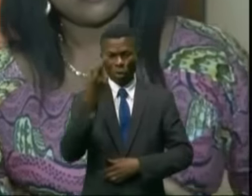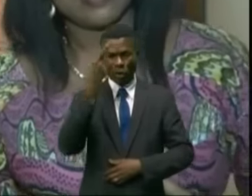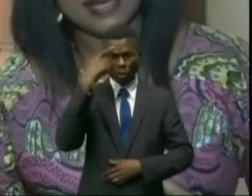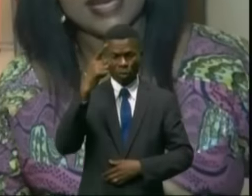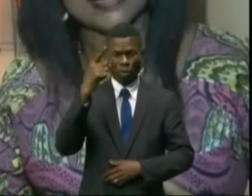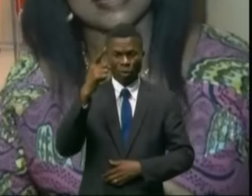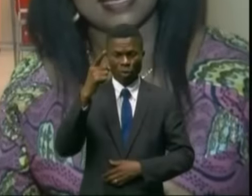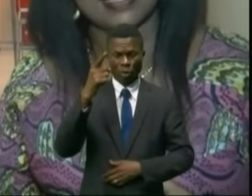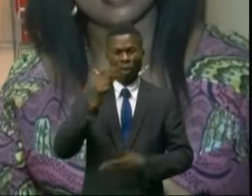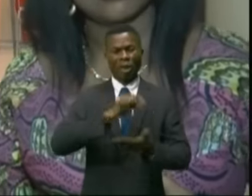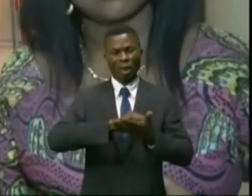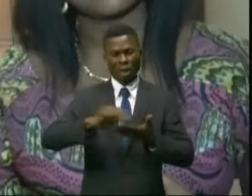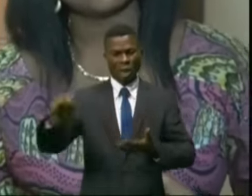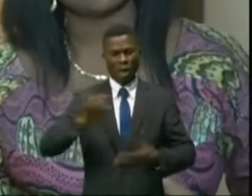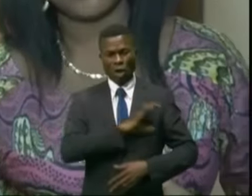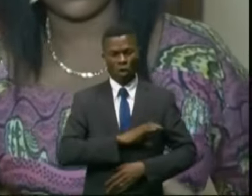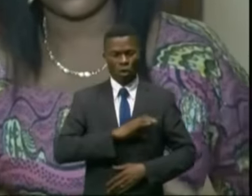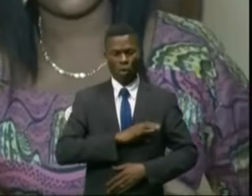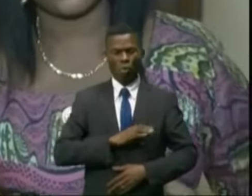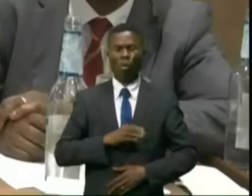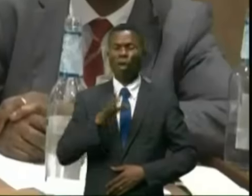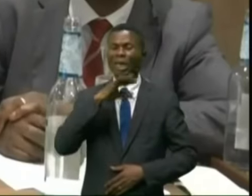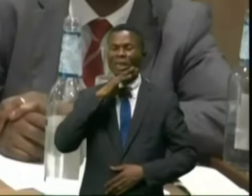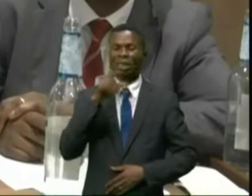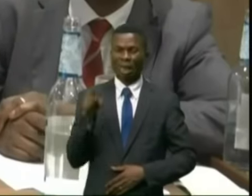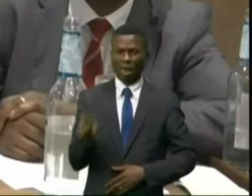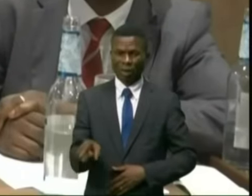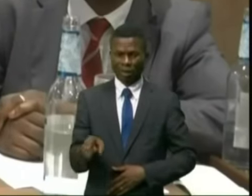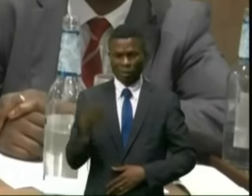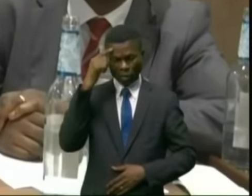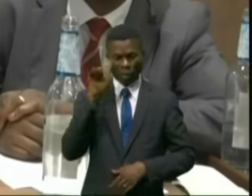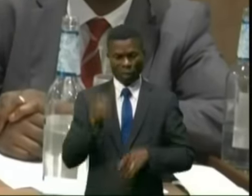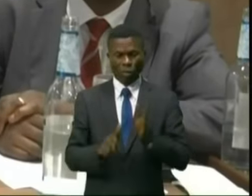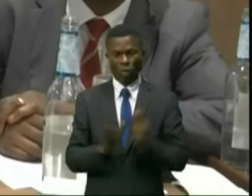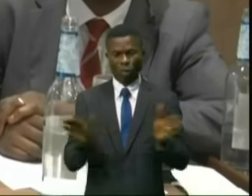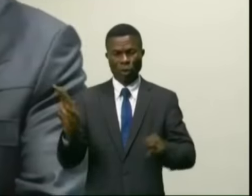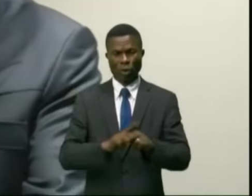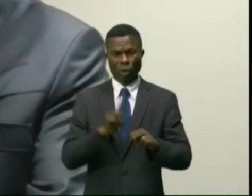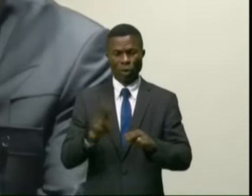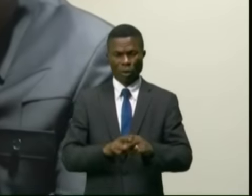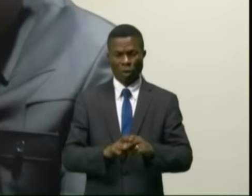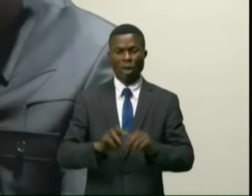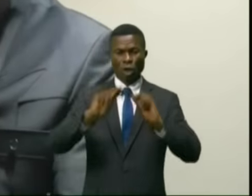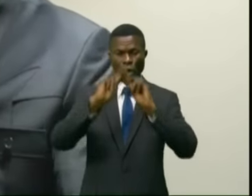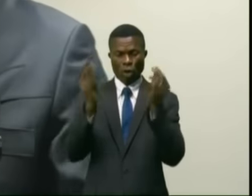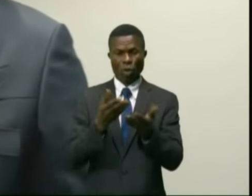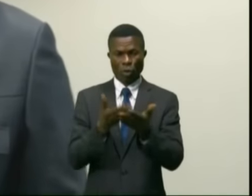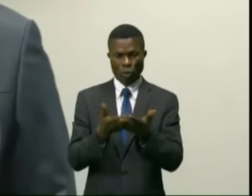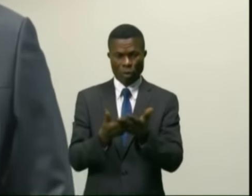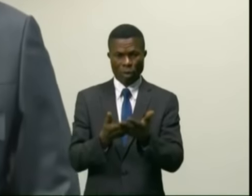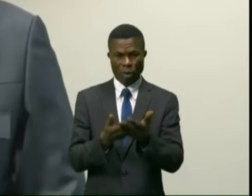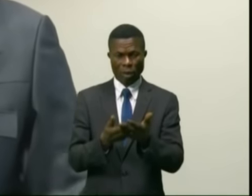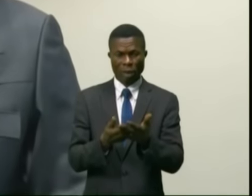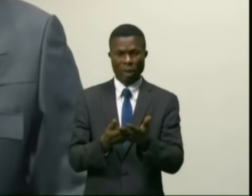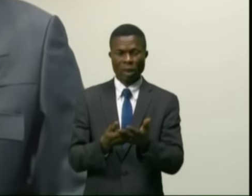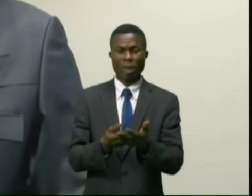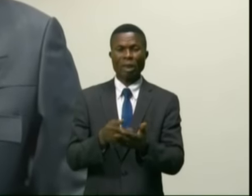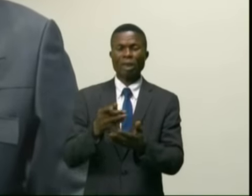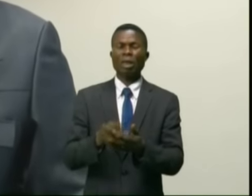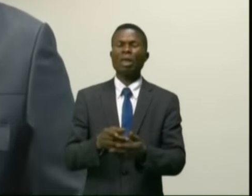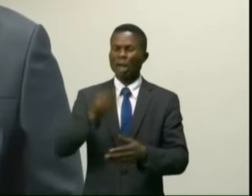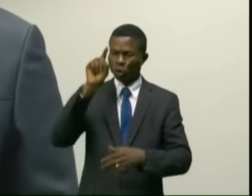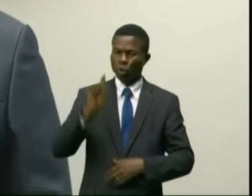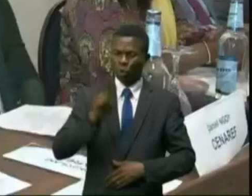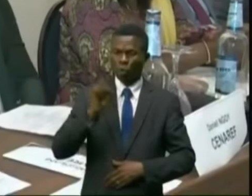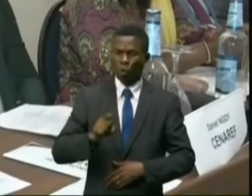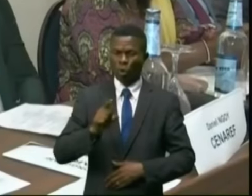éradiquer en tout cas ces fléaux. Pour le secrétaire exécutif de la CENAREF, Adler Kisula, il est impérieux